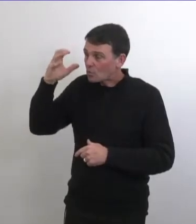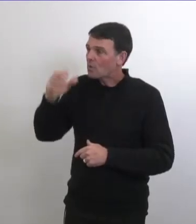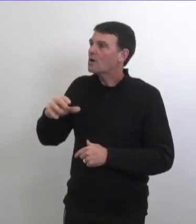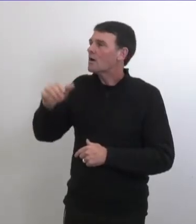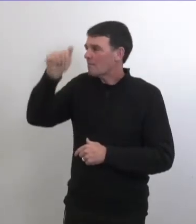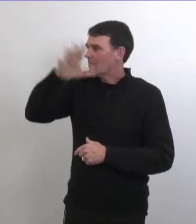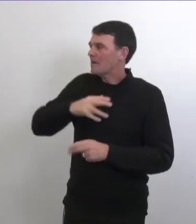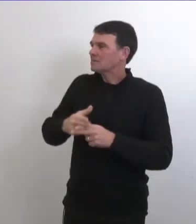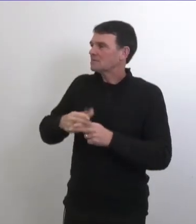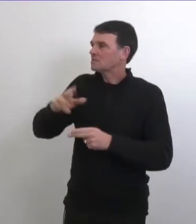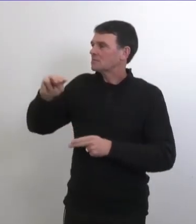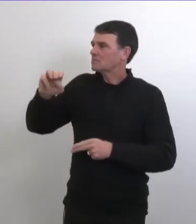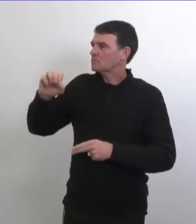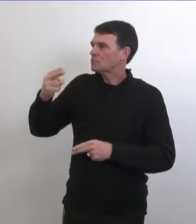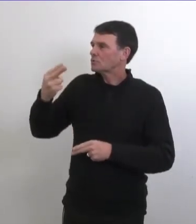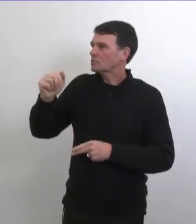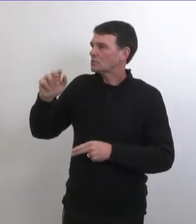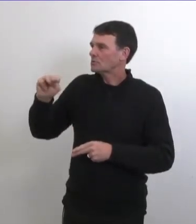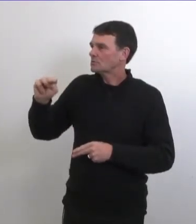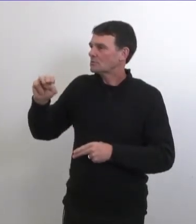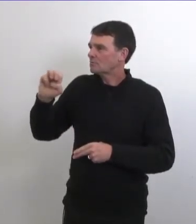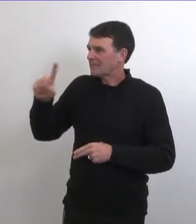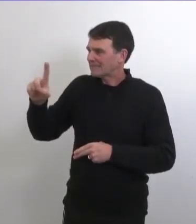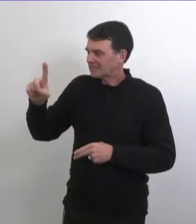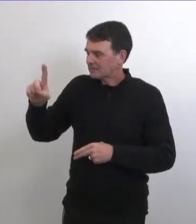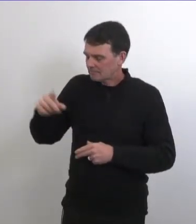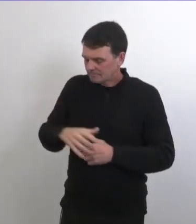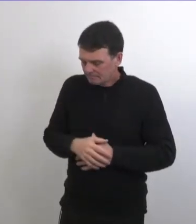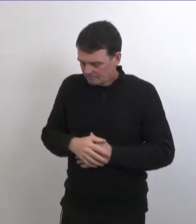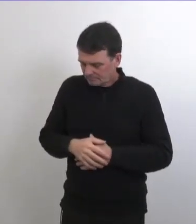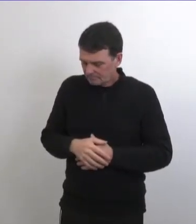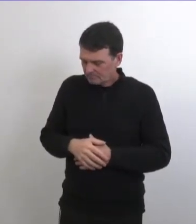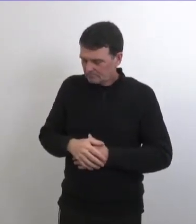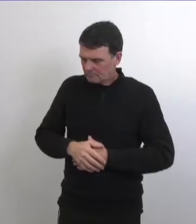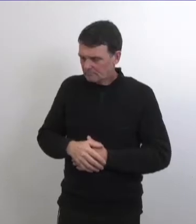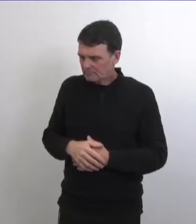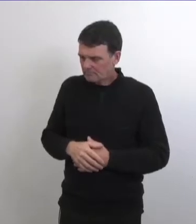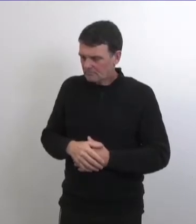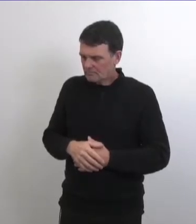bonjour docteur à toi